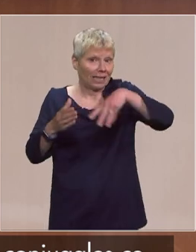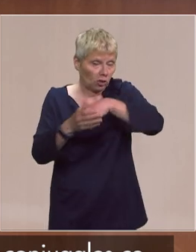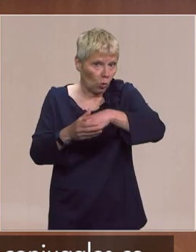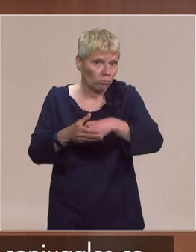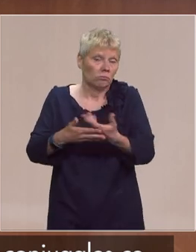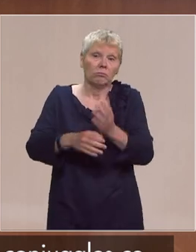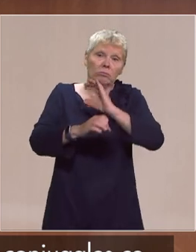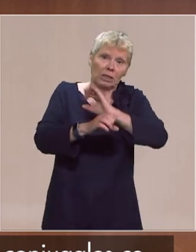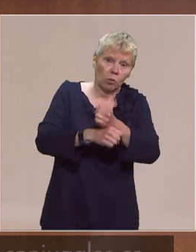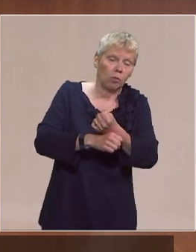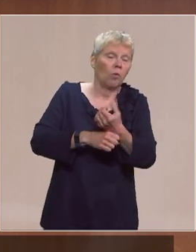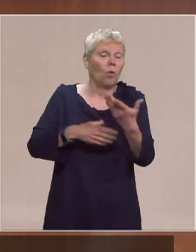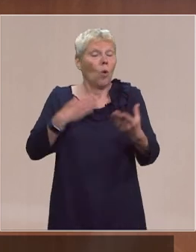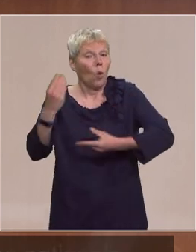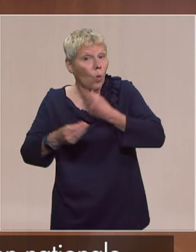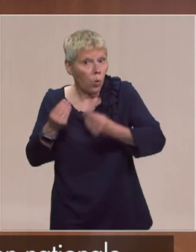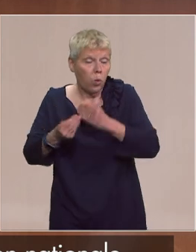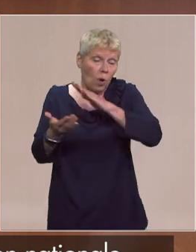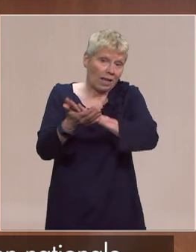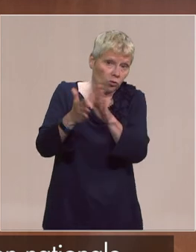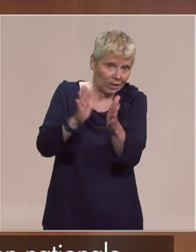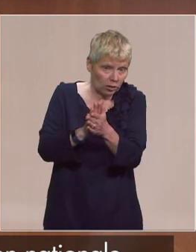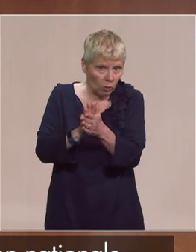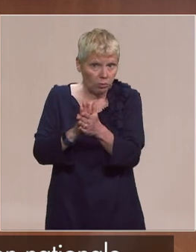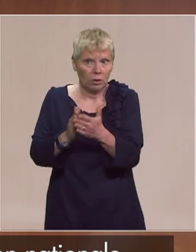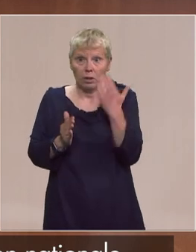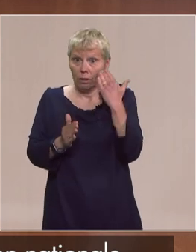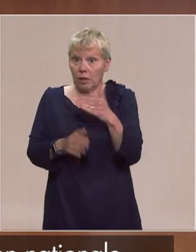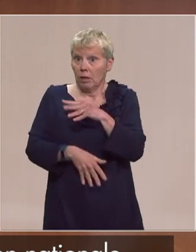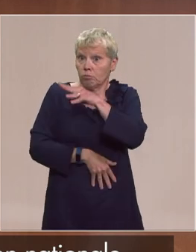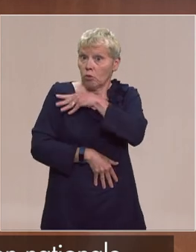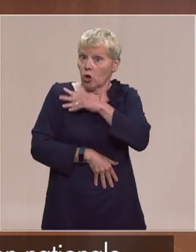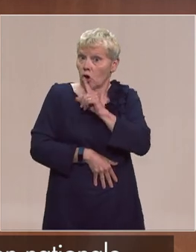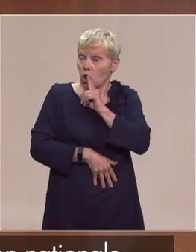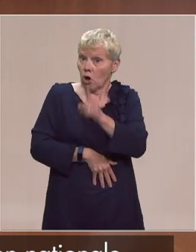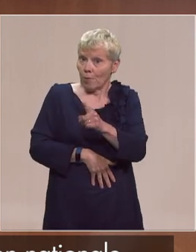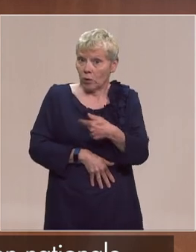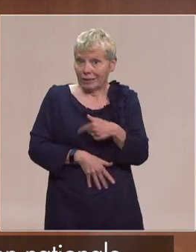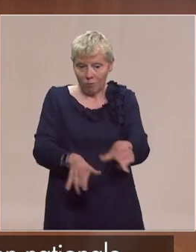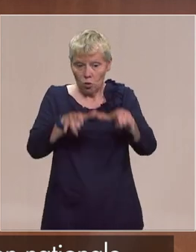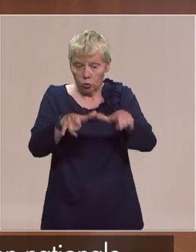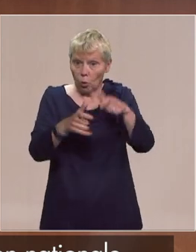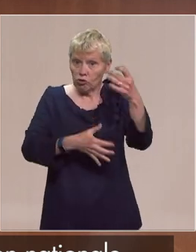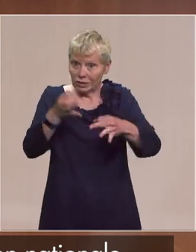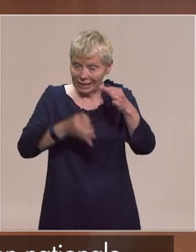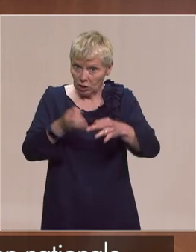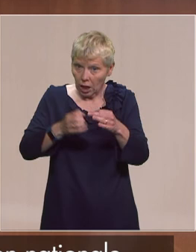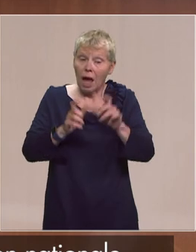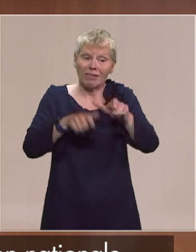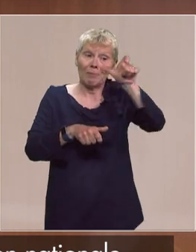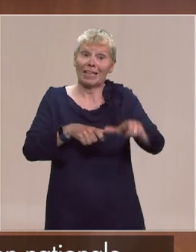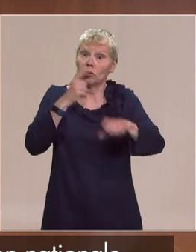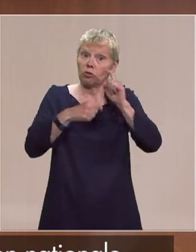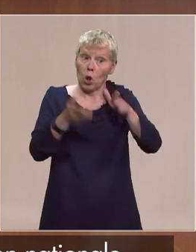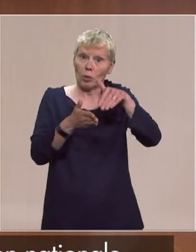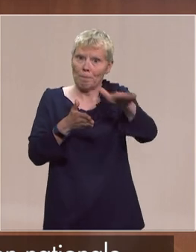pénitentiaires d'insertion et de probation ou les associations lorsque le procureur a ordonné une mesure de contrôle judiciaire avec éviction du conjoint